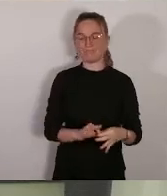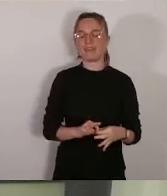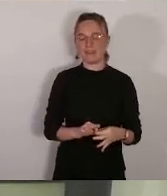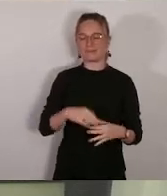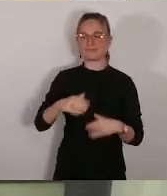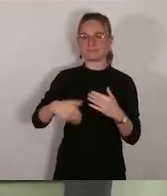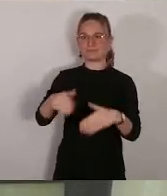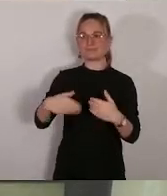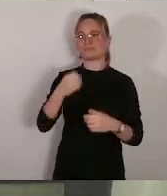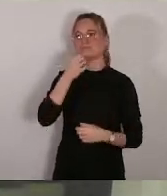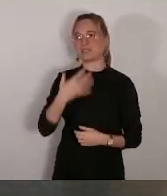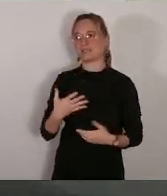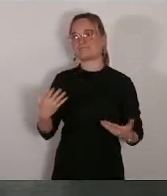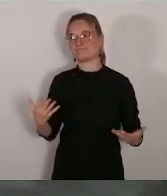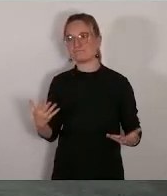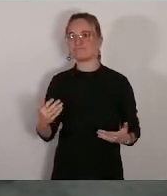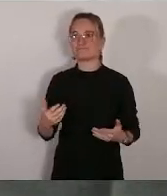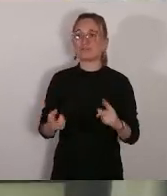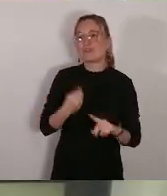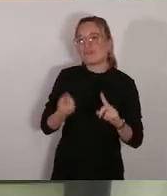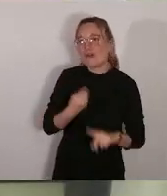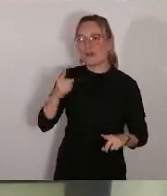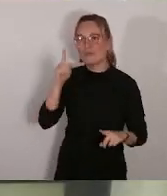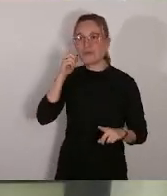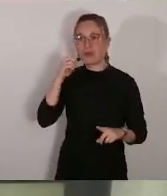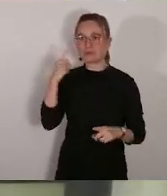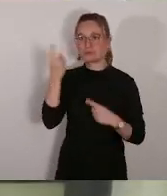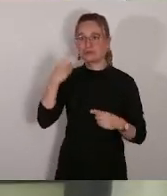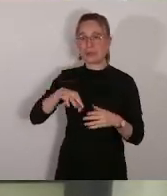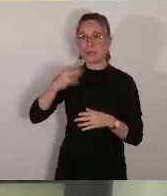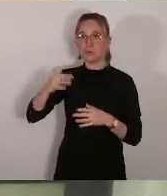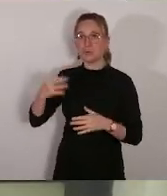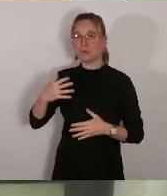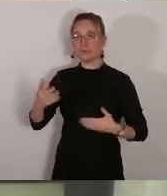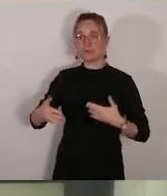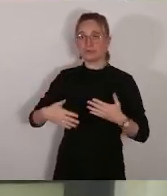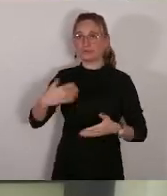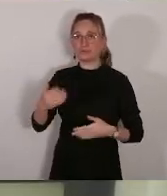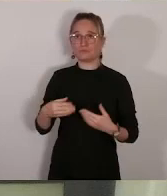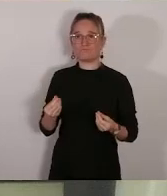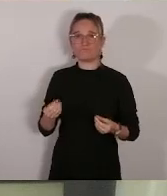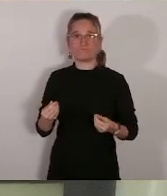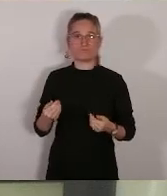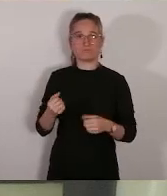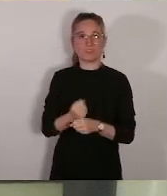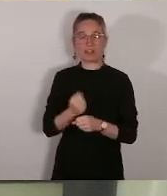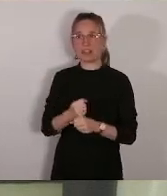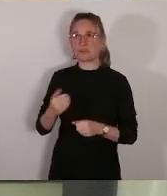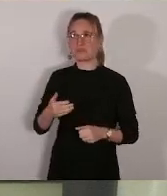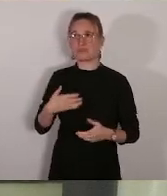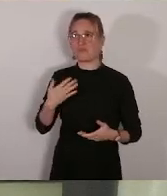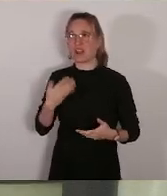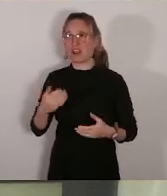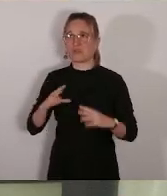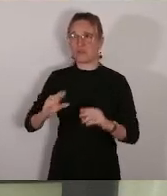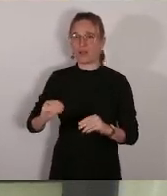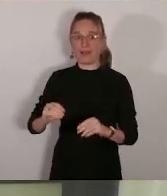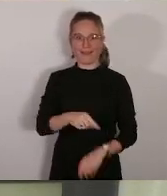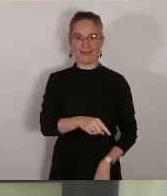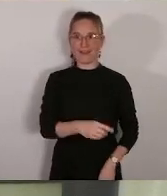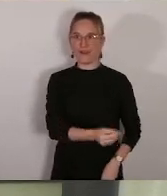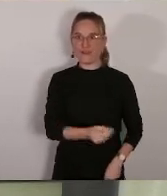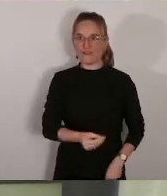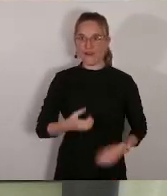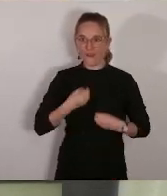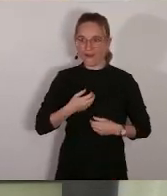on a l'impression de mouliner dans le vide. Et là, je suis assez content de voir que ce que j'ai pu faire grâce à vous, Mme la maire, prend encore aujourd'hui. Alors